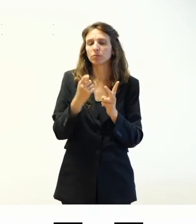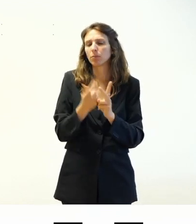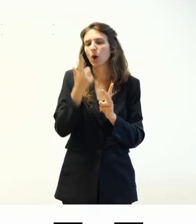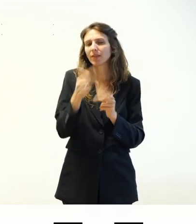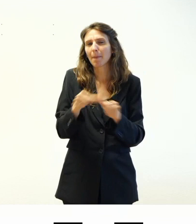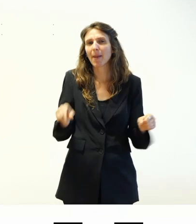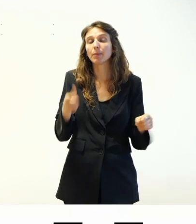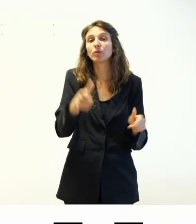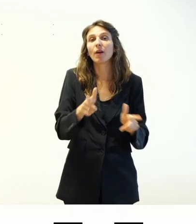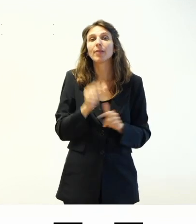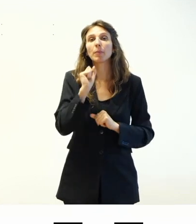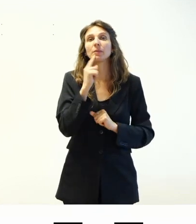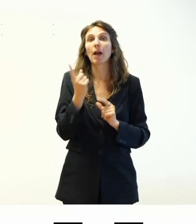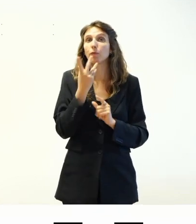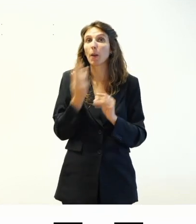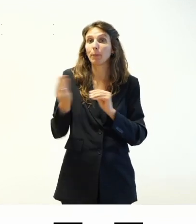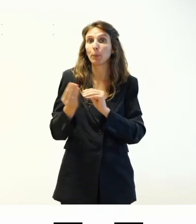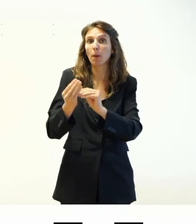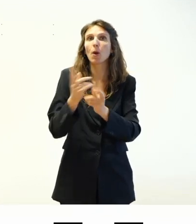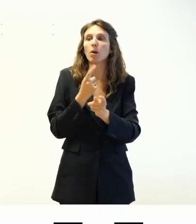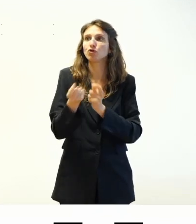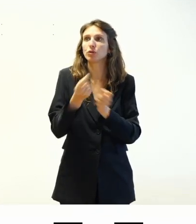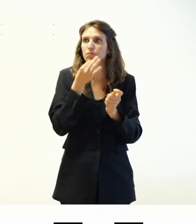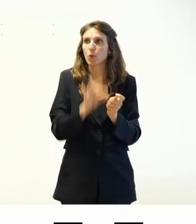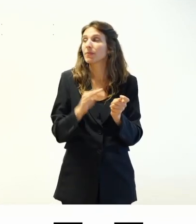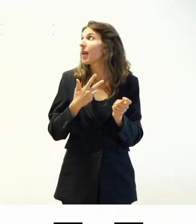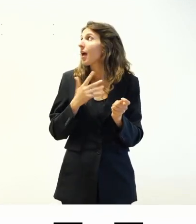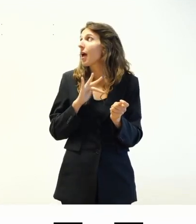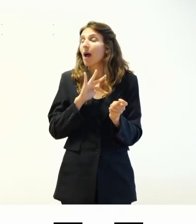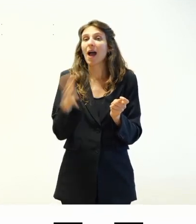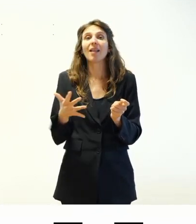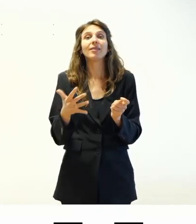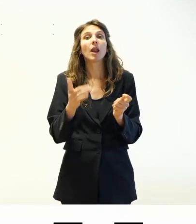tutte le funzionalità aggiuntive del tema e poi una serie di altri file aggiuntivi